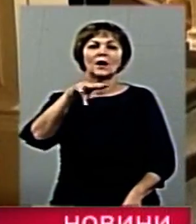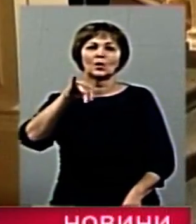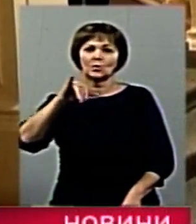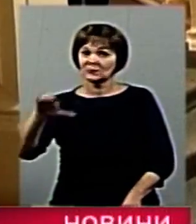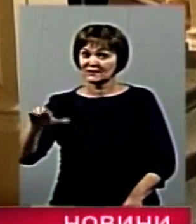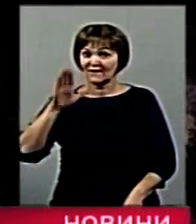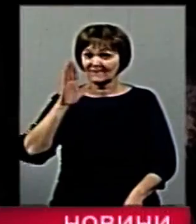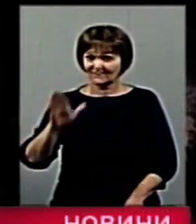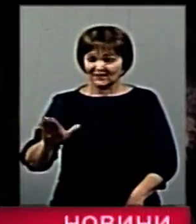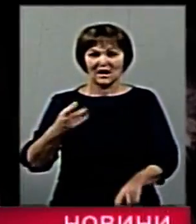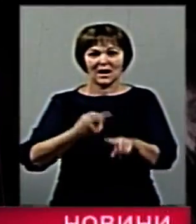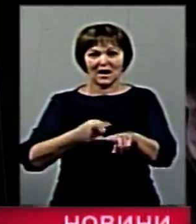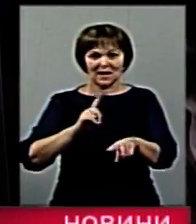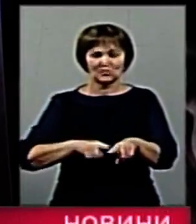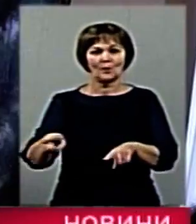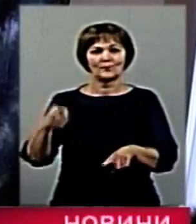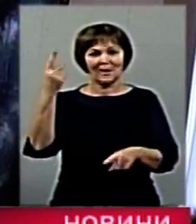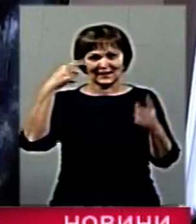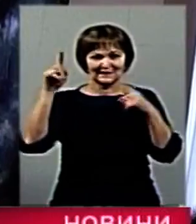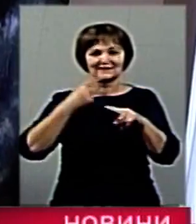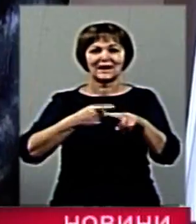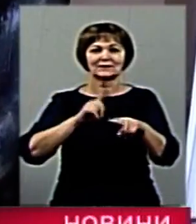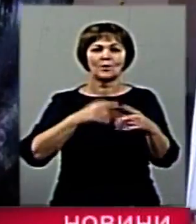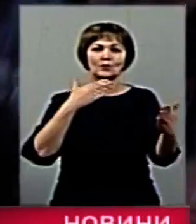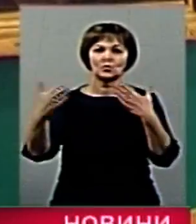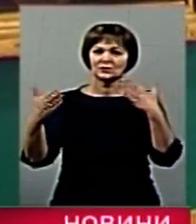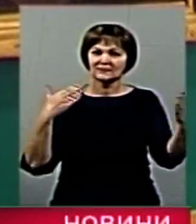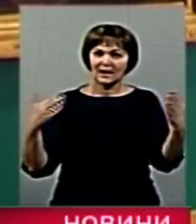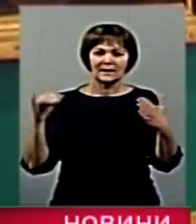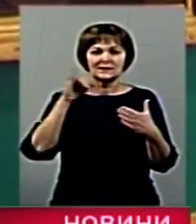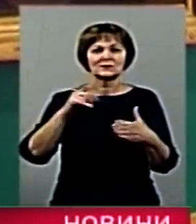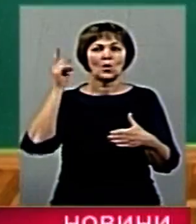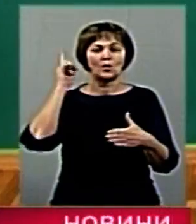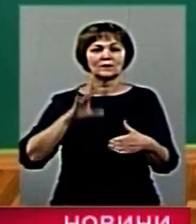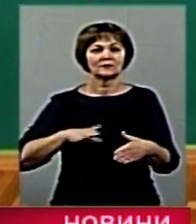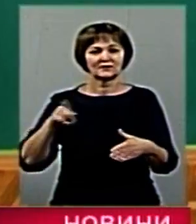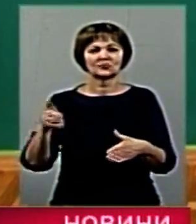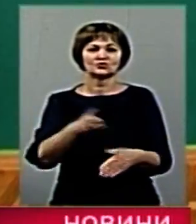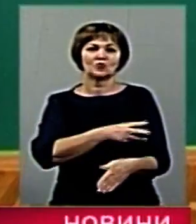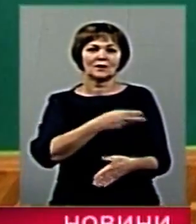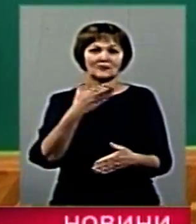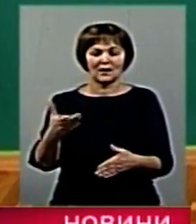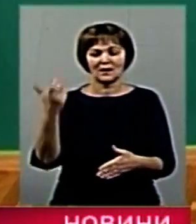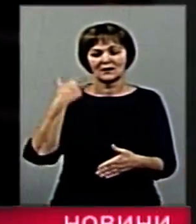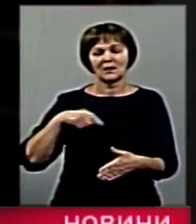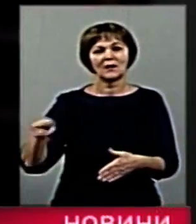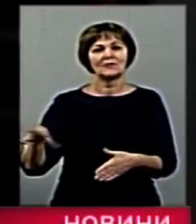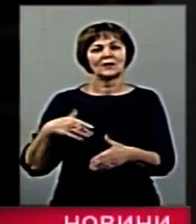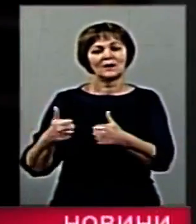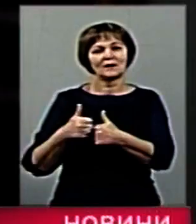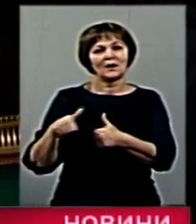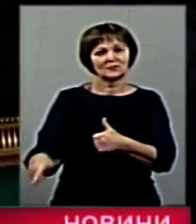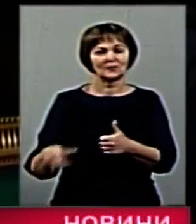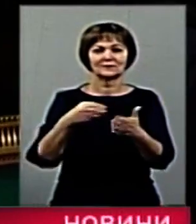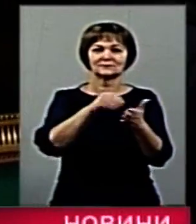краєзнавчому музеї для всіх любителів селфі – день відкритих дверей. Саме у цей день кожен бажаючий робив фото з експонатом і реєструвався у